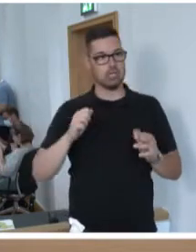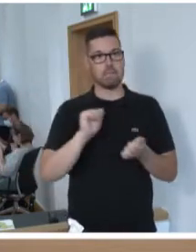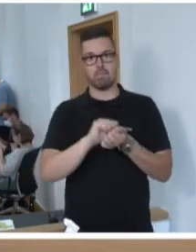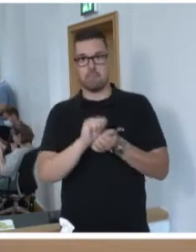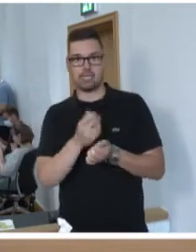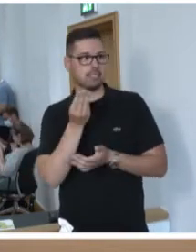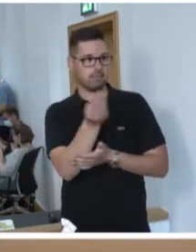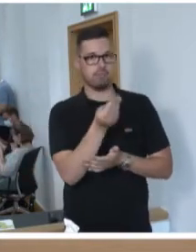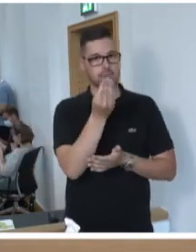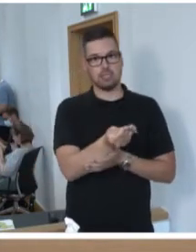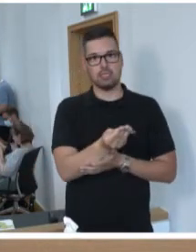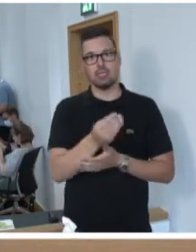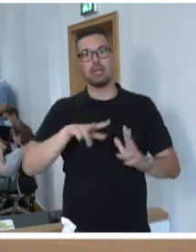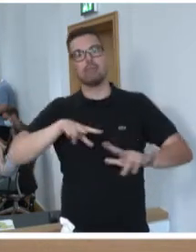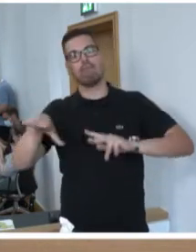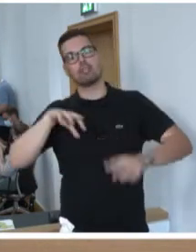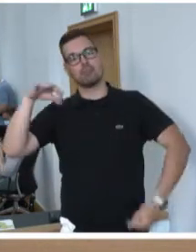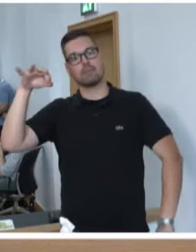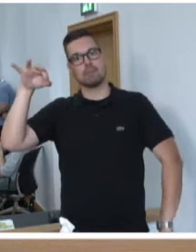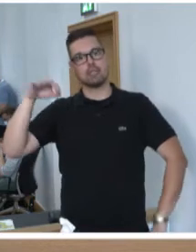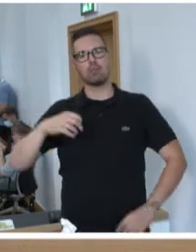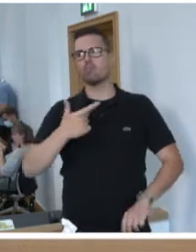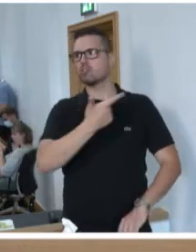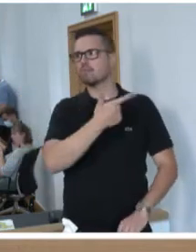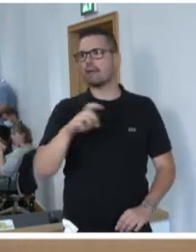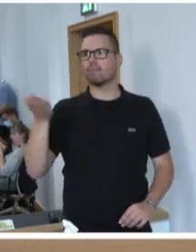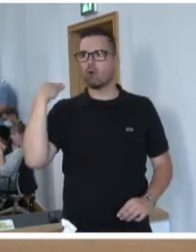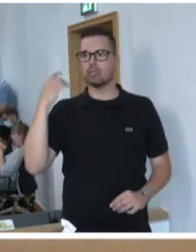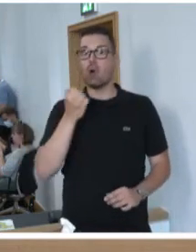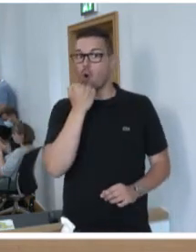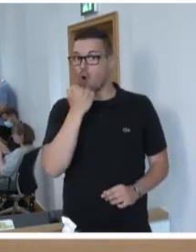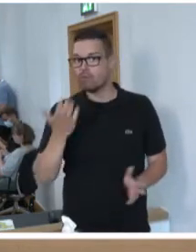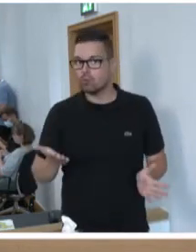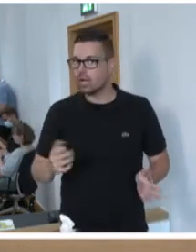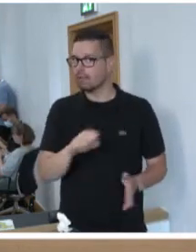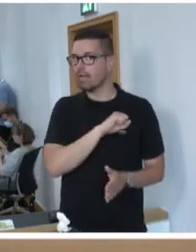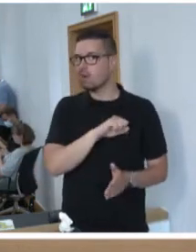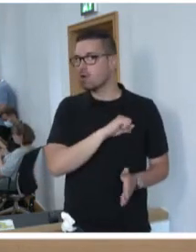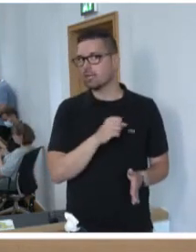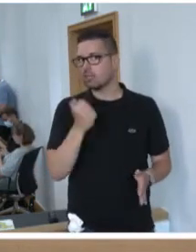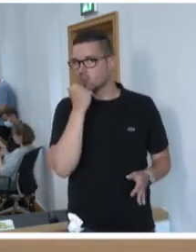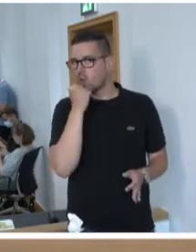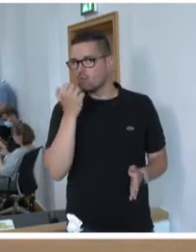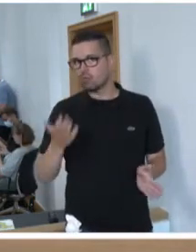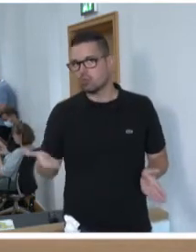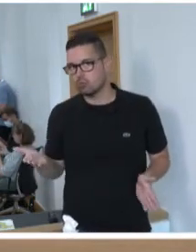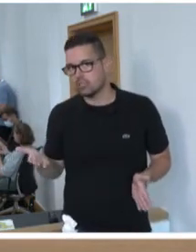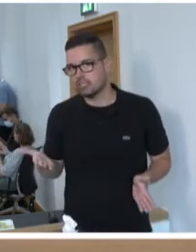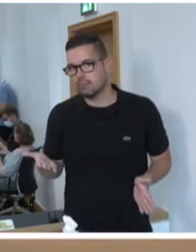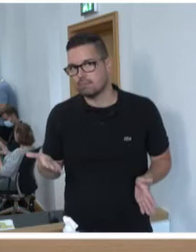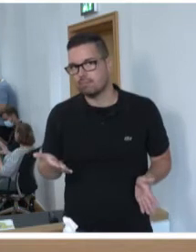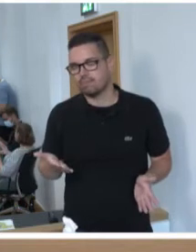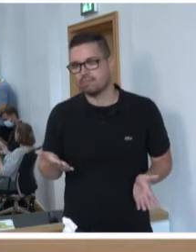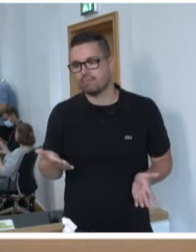gegeben. Der Wirtschaftsminister beispielsweise hat noch vor 14 Tagen Hoffnung auf einen erfolgreichen Abschluss bei den Verhandlungen genähert.